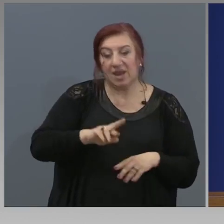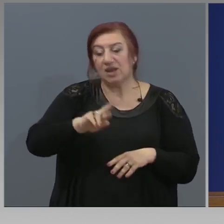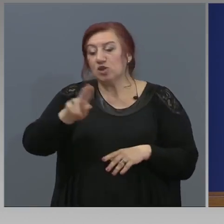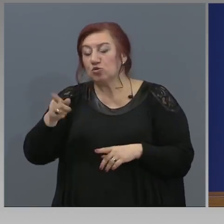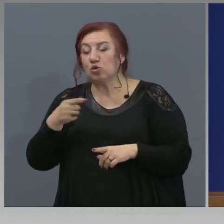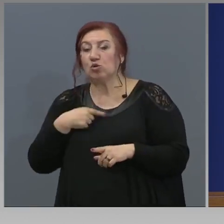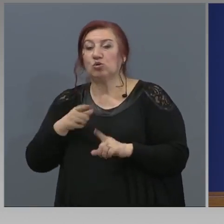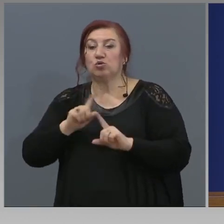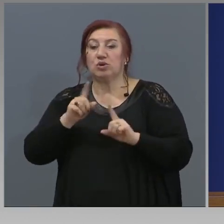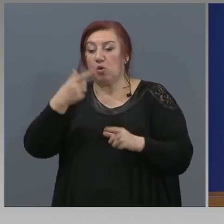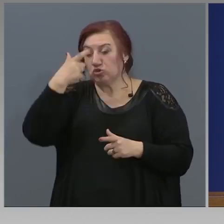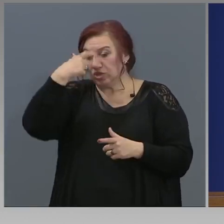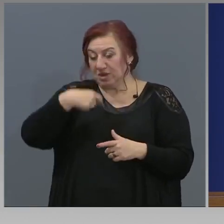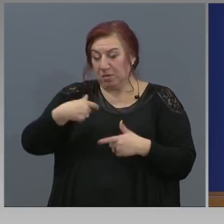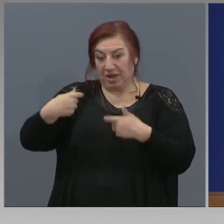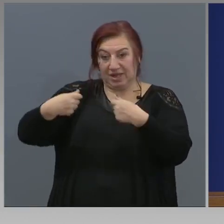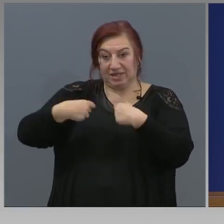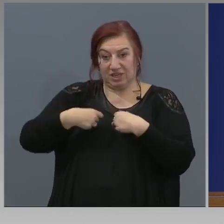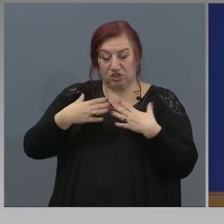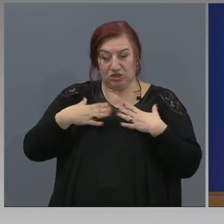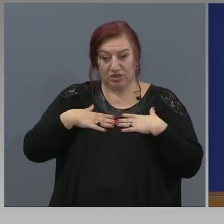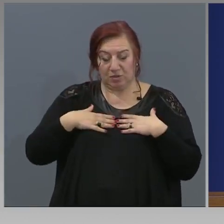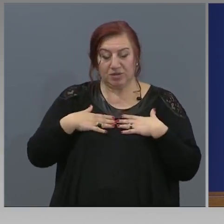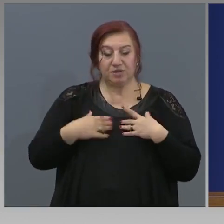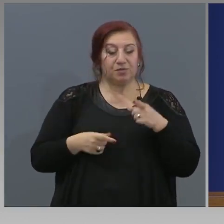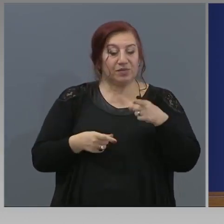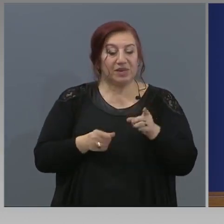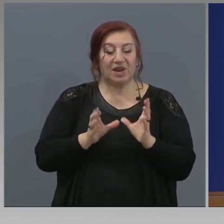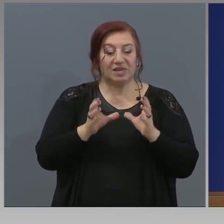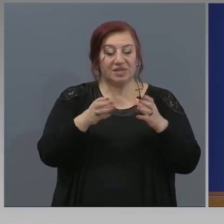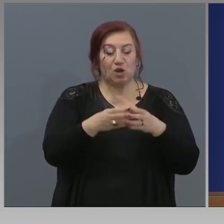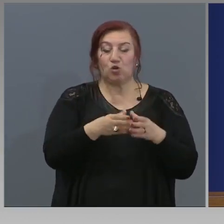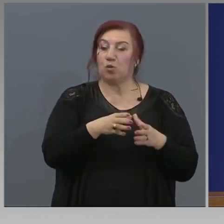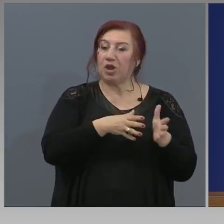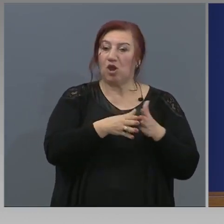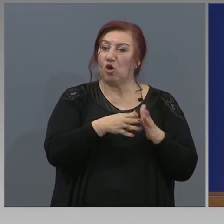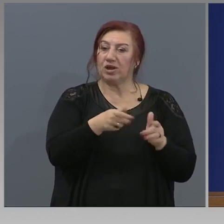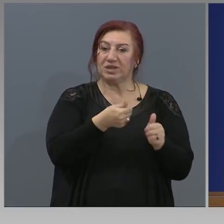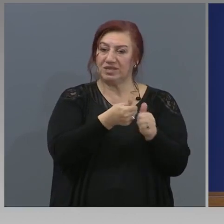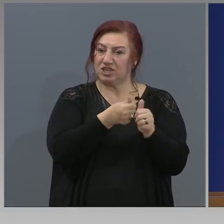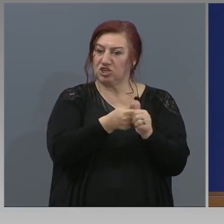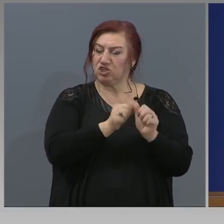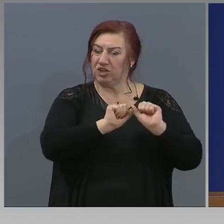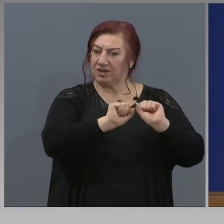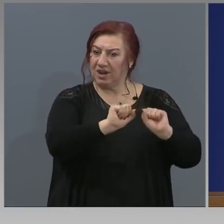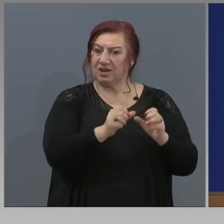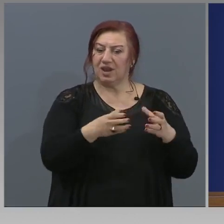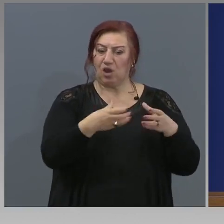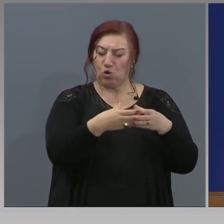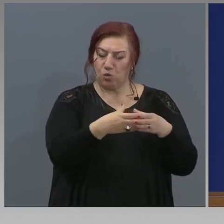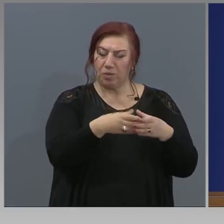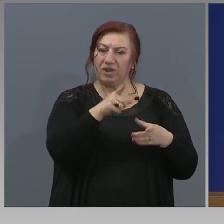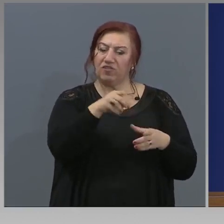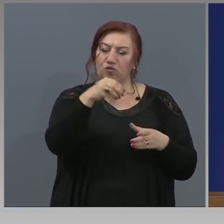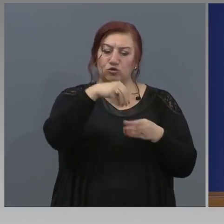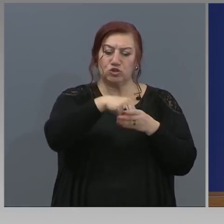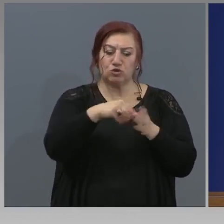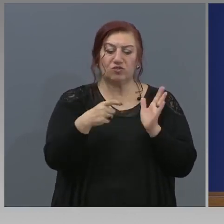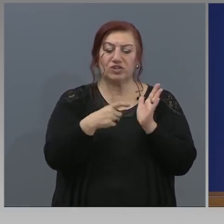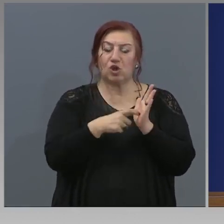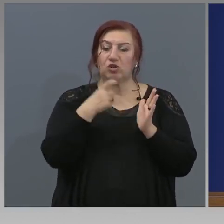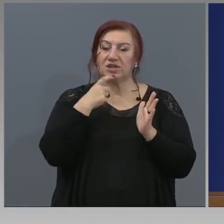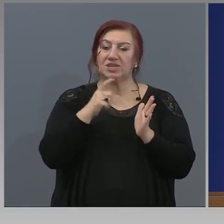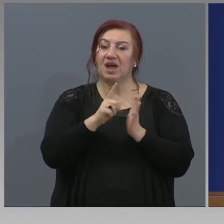невъзможност да се обслужват сами. Първо, тези категории хора са защитени категории, включителни в закона за извънредното